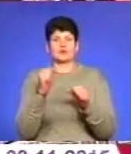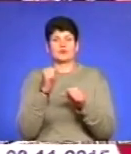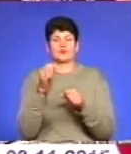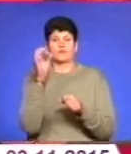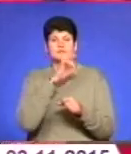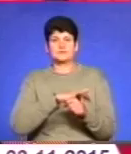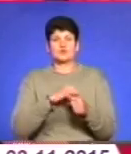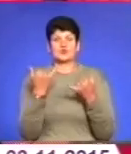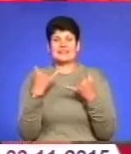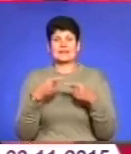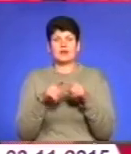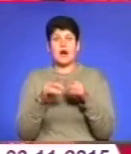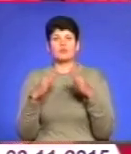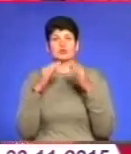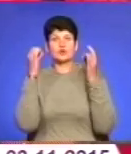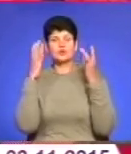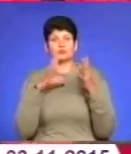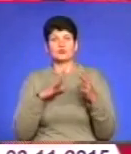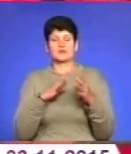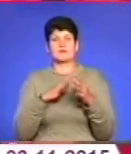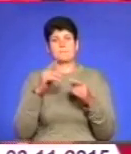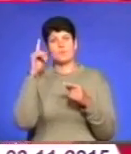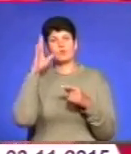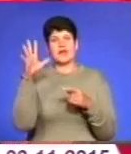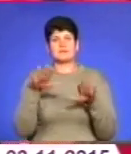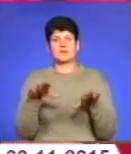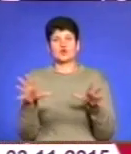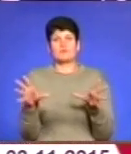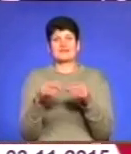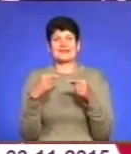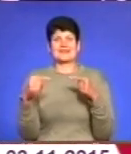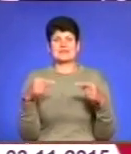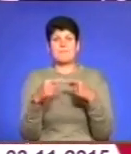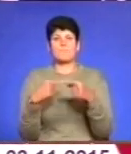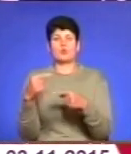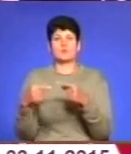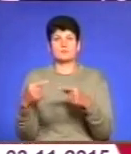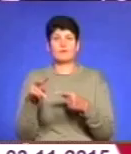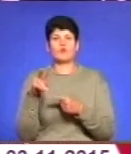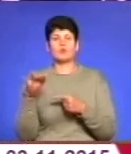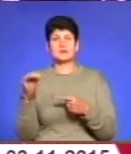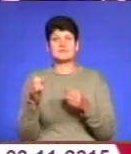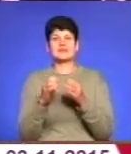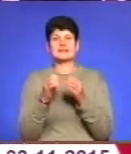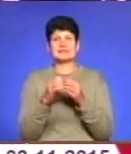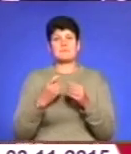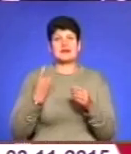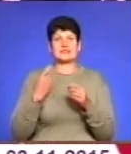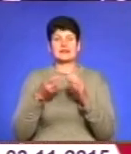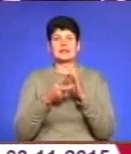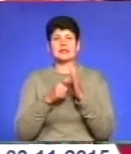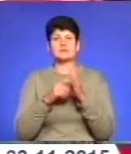А будинки культури стали популярним місцем, що об'єднує різні покоління. У Любліні замість десяти майстер-класів провели 16.